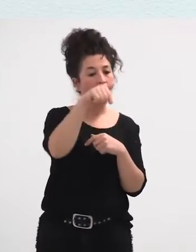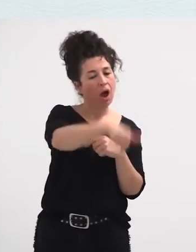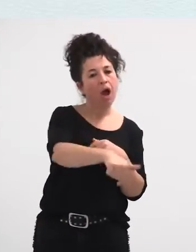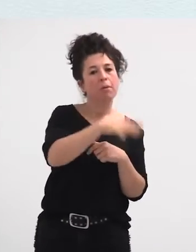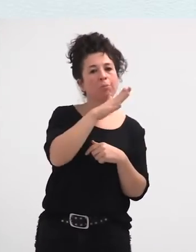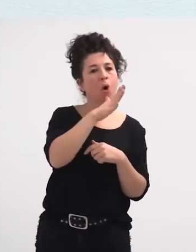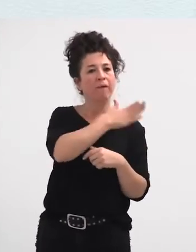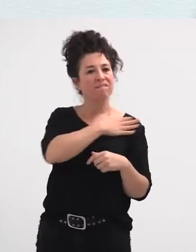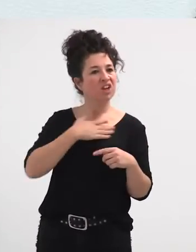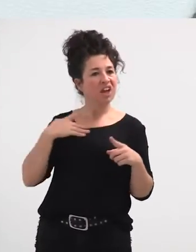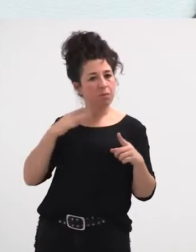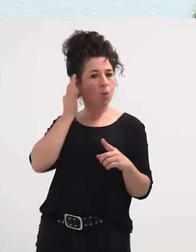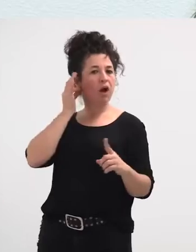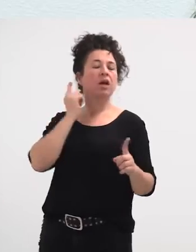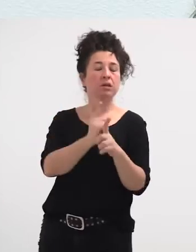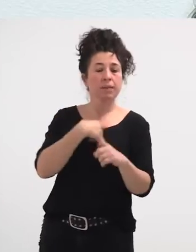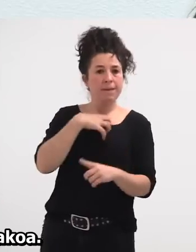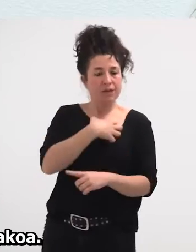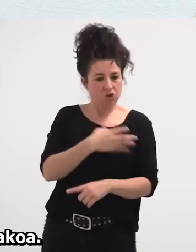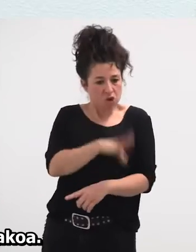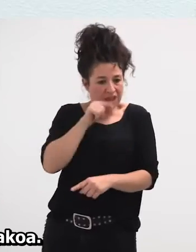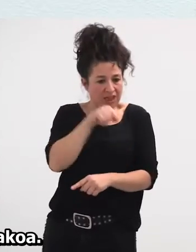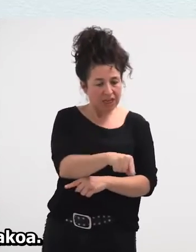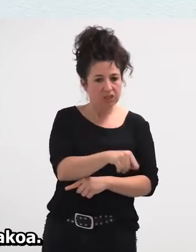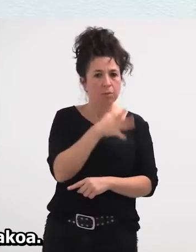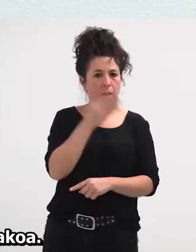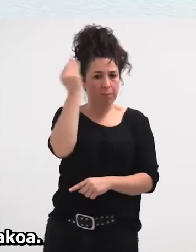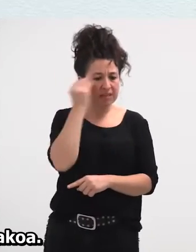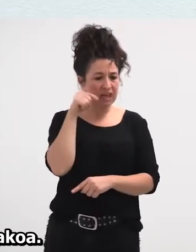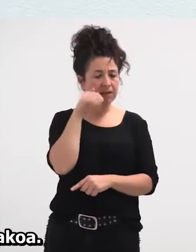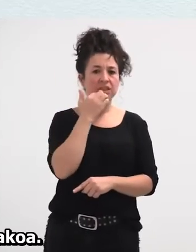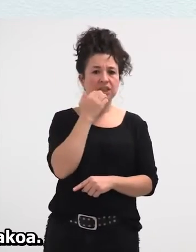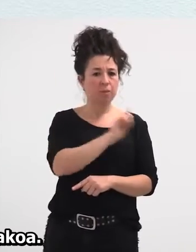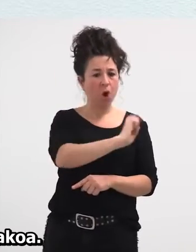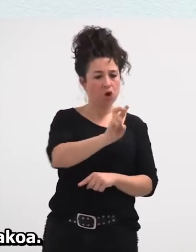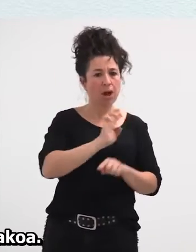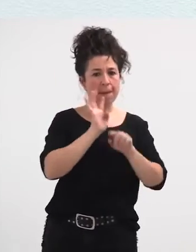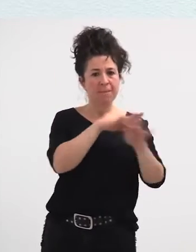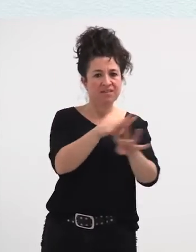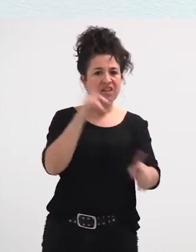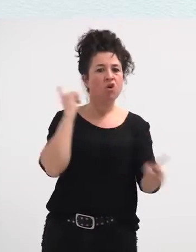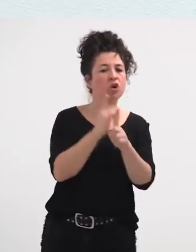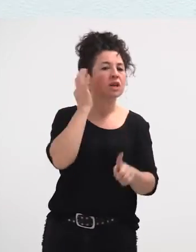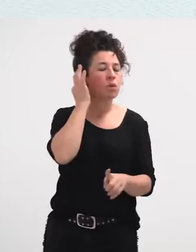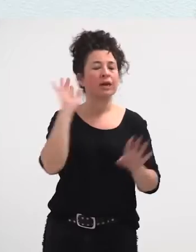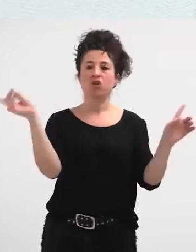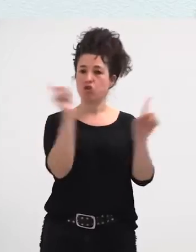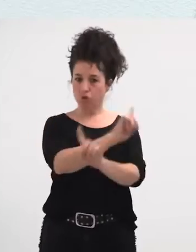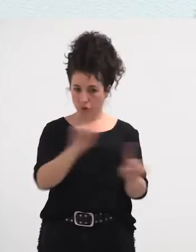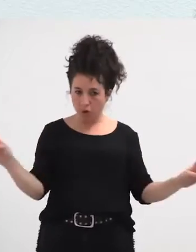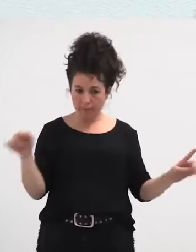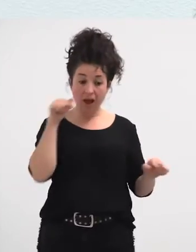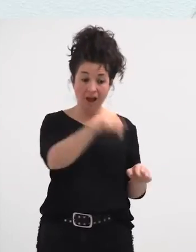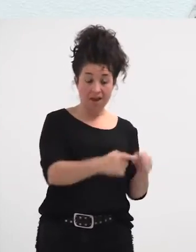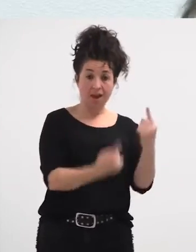militantziaz, nerri hori kostatu zitzaidan ulertzea, pentsatzen nuen, zela beste manifestazio bat, emakumeen aurkakoa, eta ez, hor